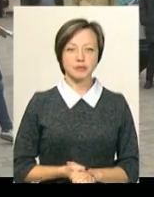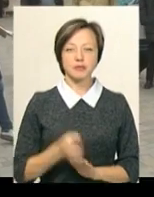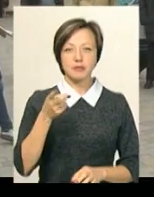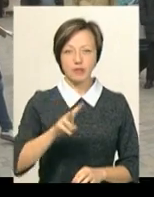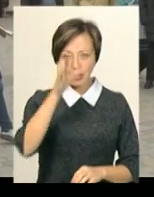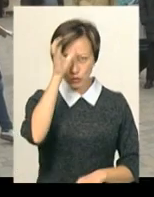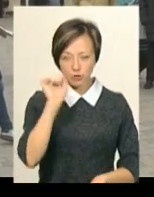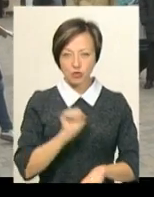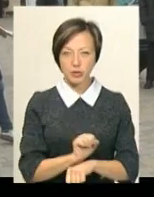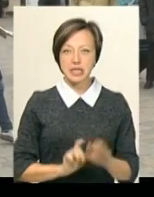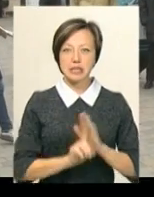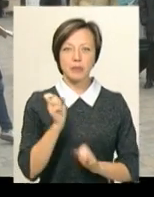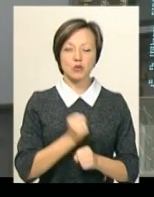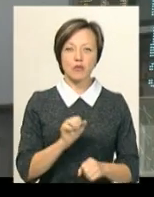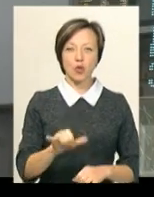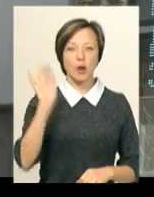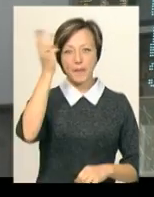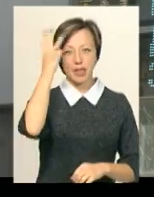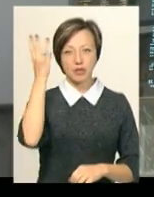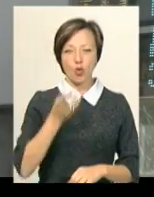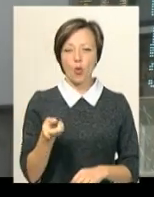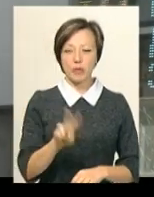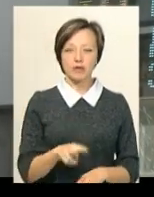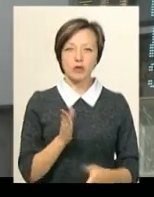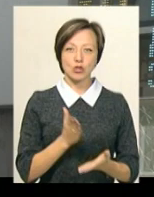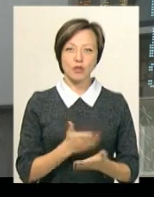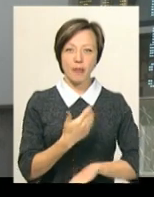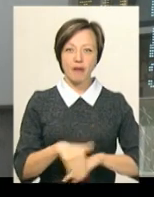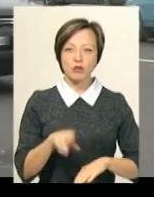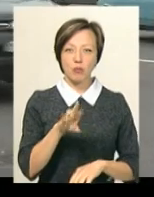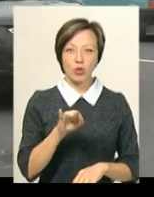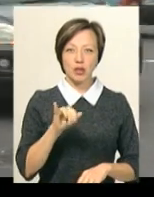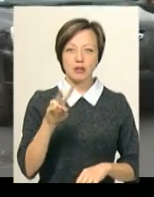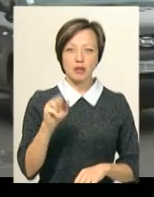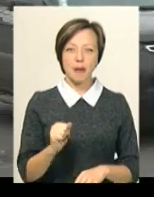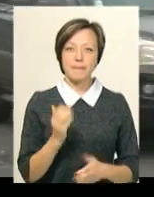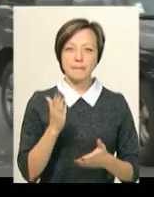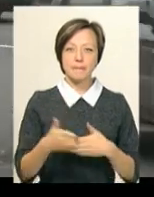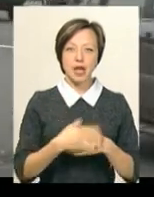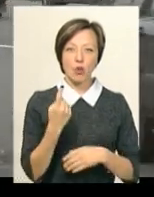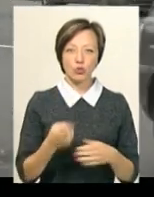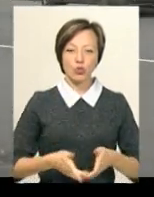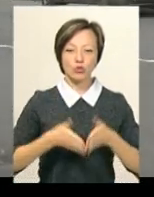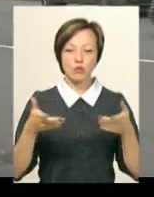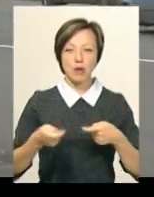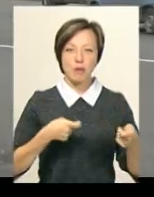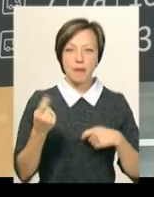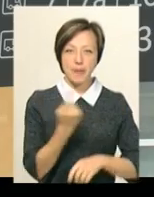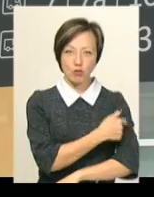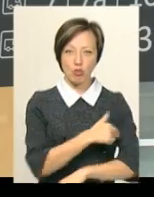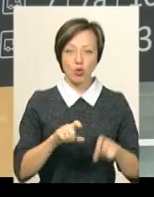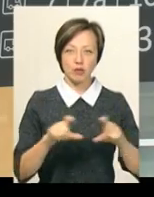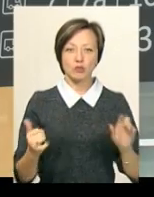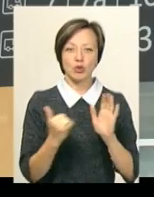Дві розумних зупинки запрацювали у Хмельницькому. Обидві розташовані на вулиці Подільській, біля одного із супермаркетів та першої поліклініки.